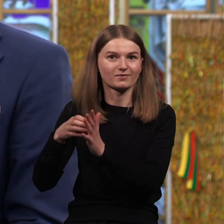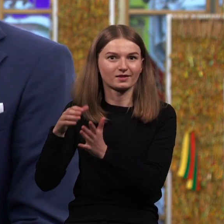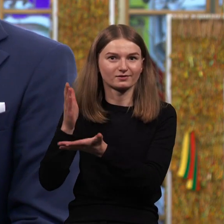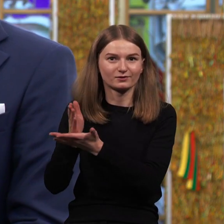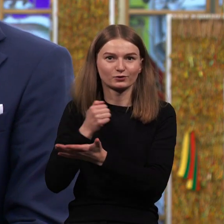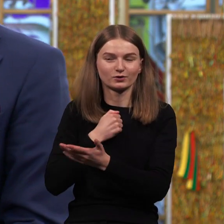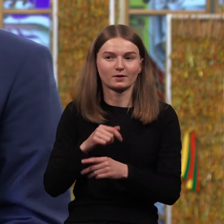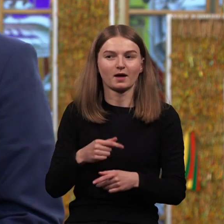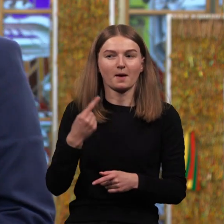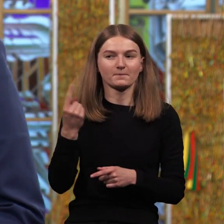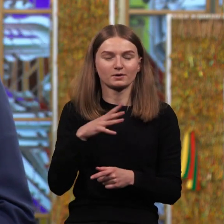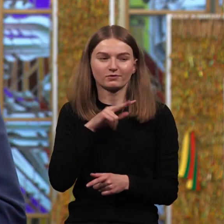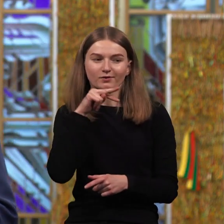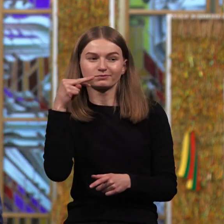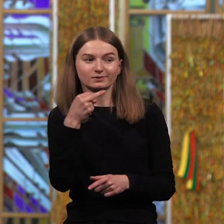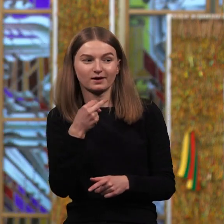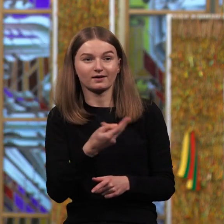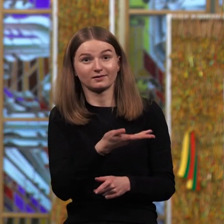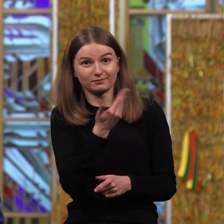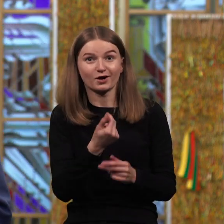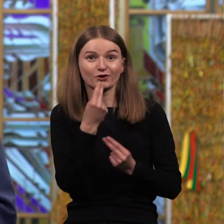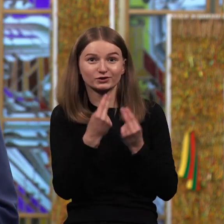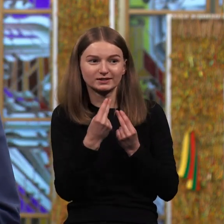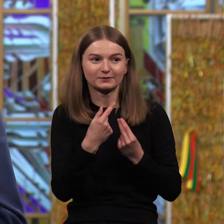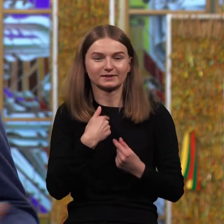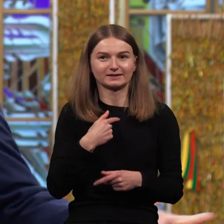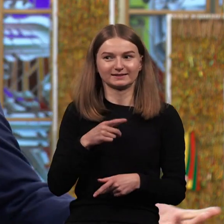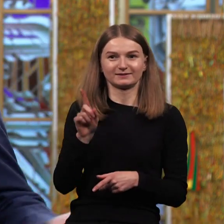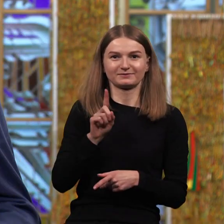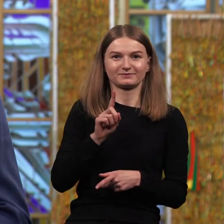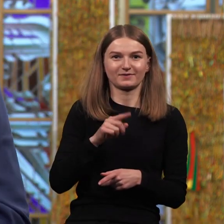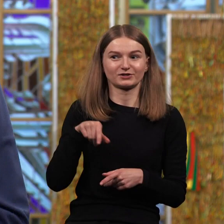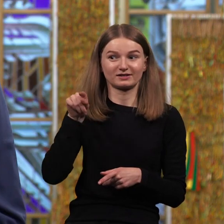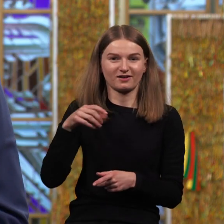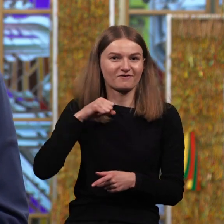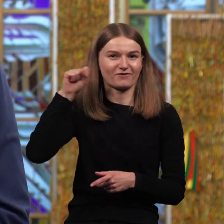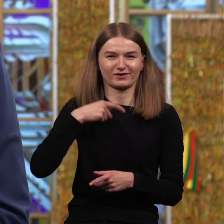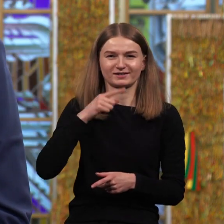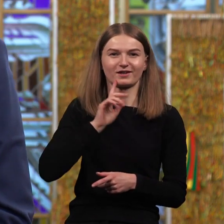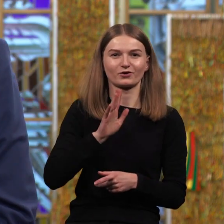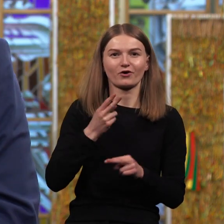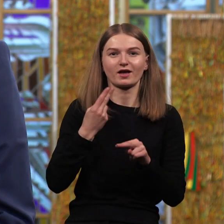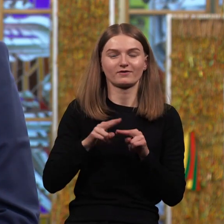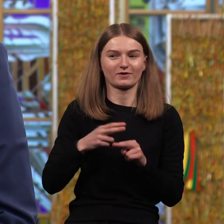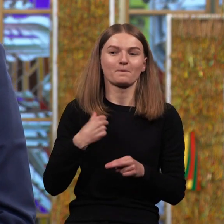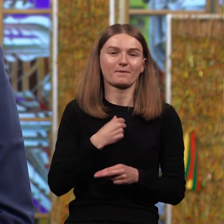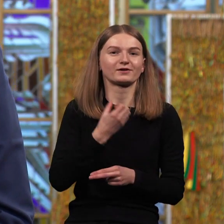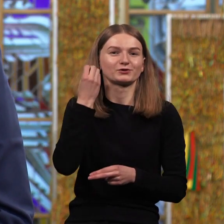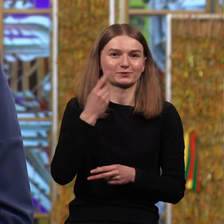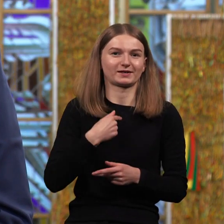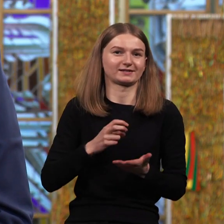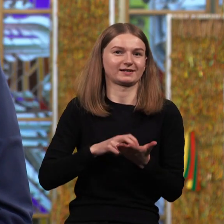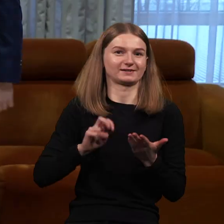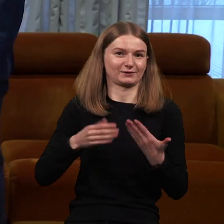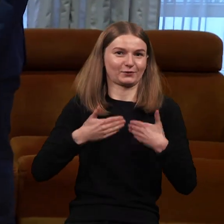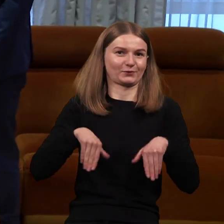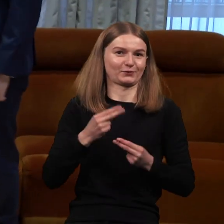įdėjimų žvilgsnį ir klausimą ar aš žaidžiu, bet nenorėjau būti nugalėtas čempionės, tad kaip pat jį suprantate, atsisakiau žaisti.